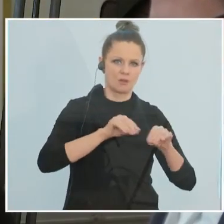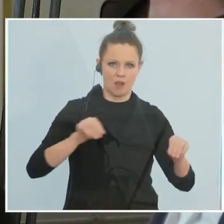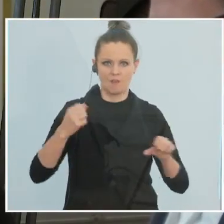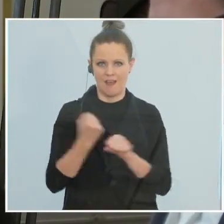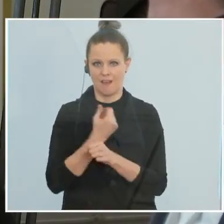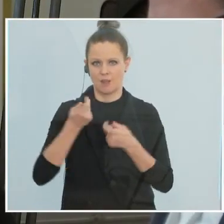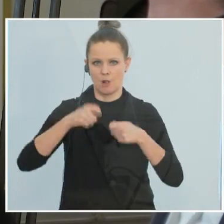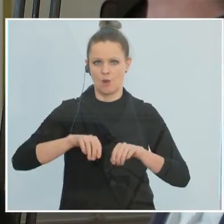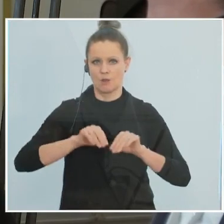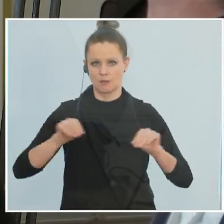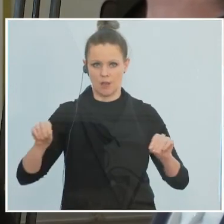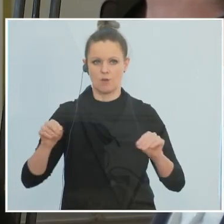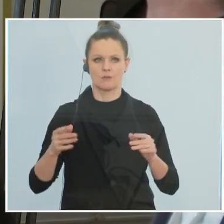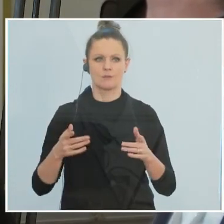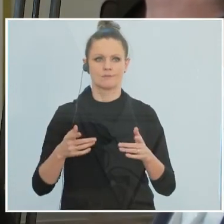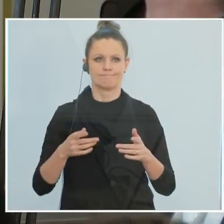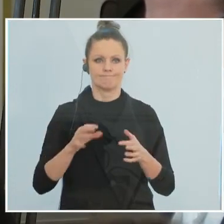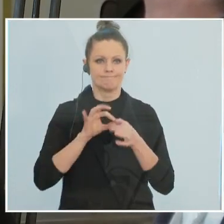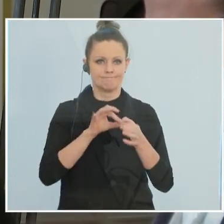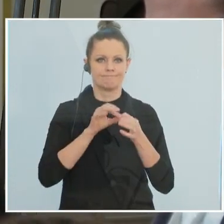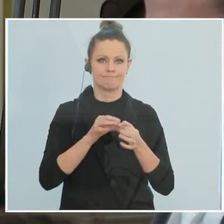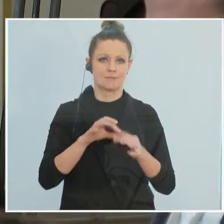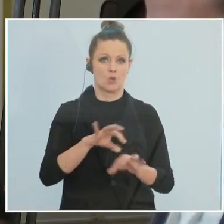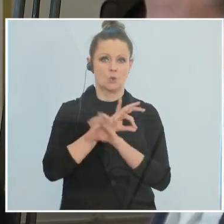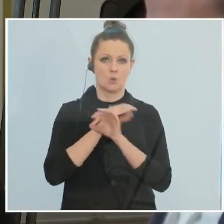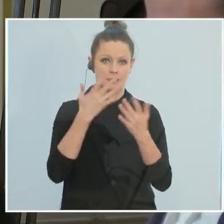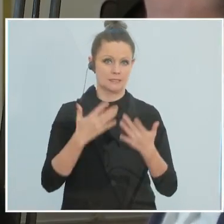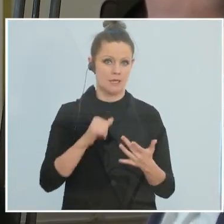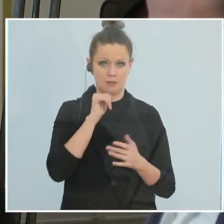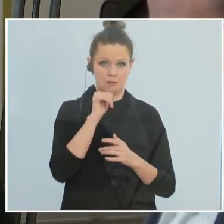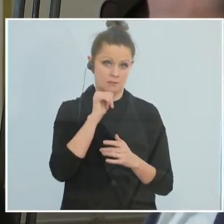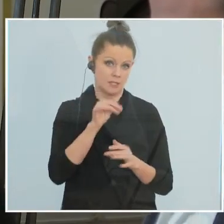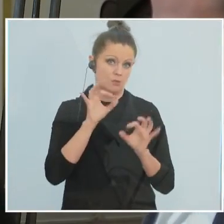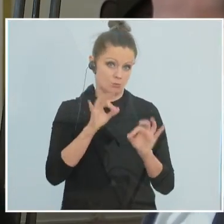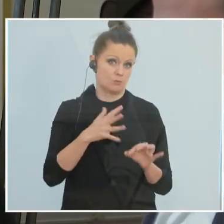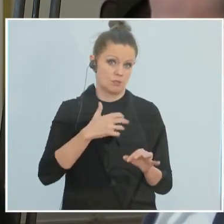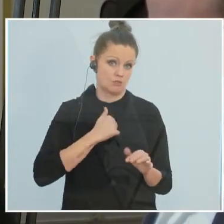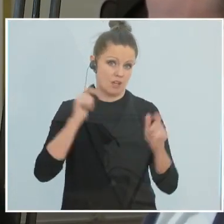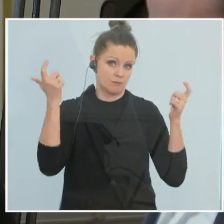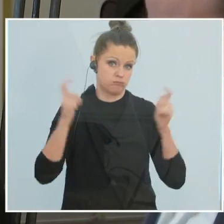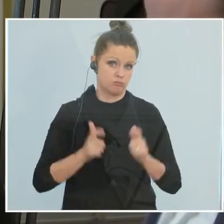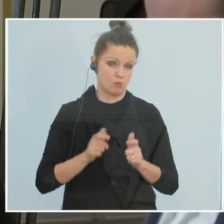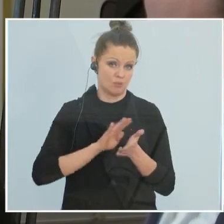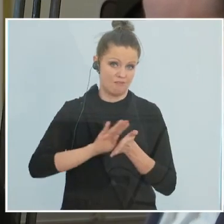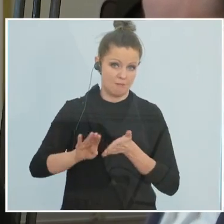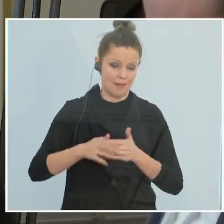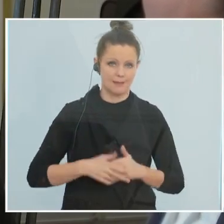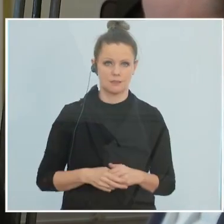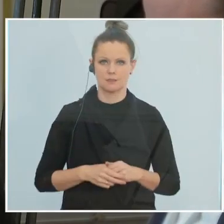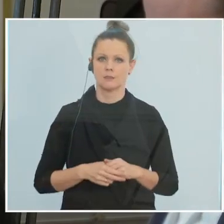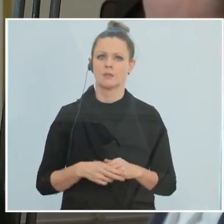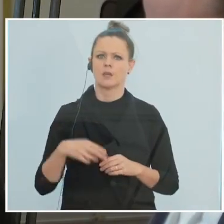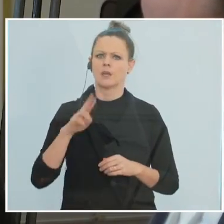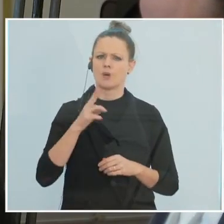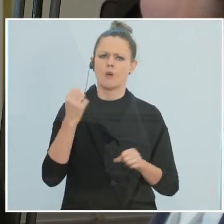anschaut, die Todeszahlen, das scheint uns ja nicht ganz so gut gelungen zu sein, die niedrig zu halten oder zu verhindern. Warum